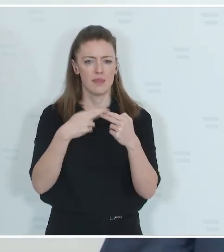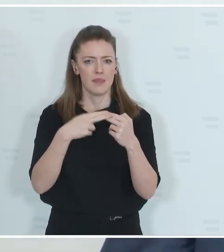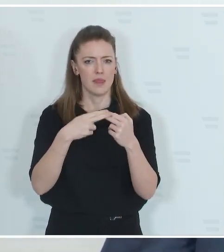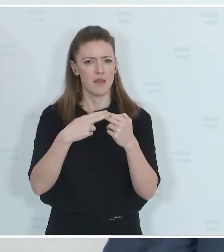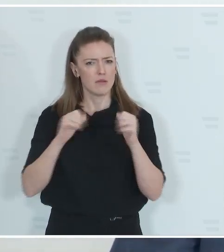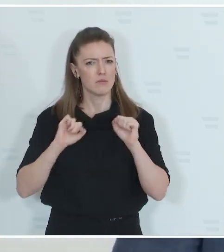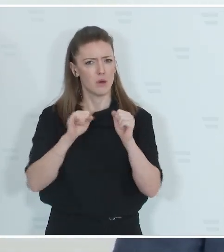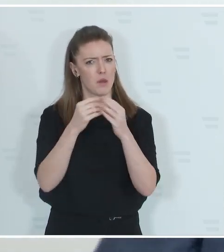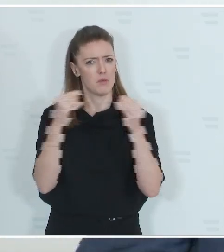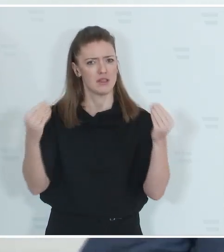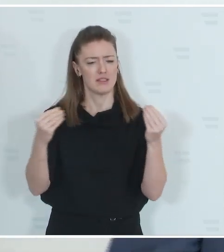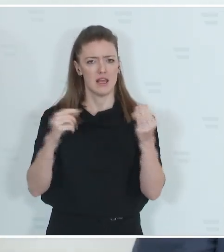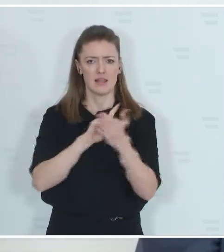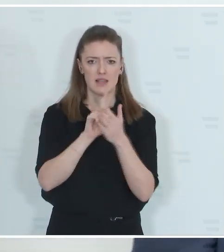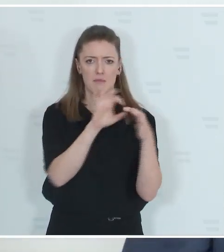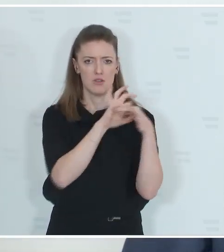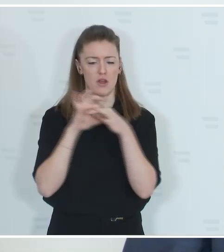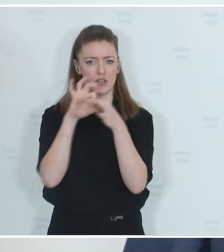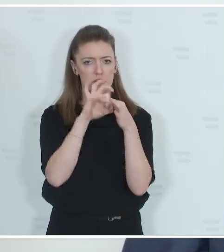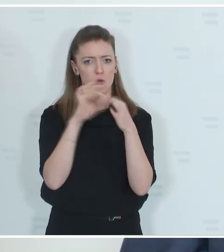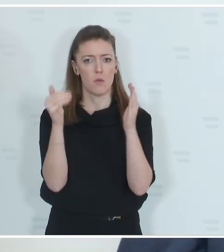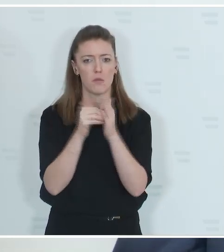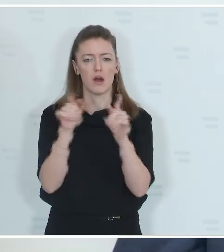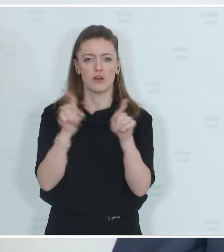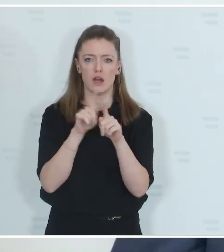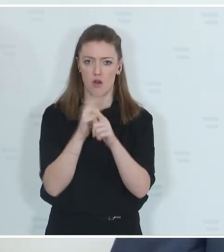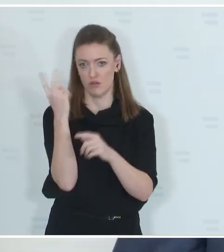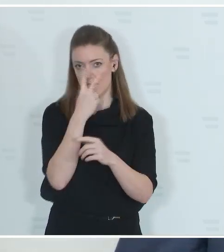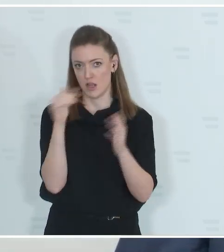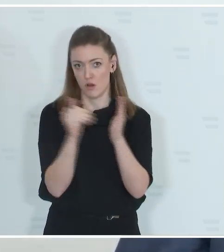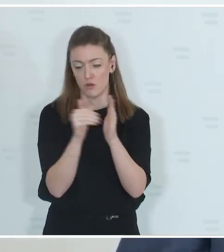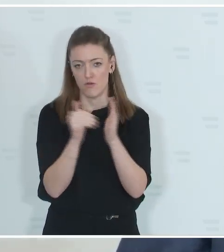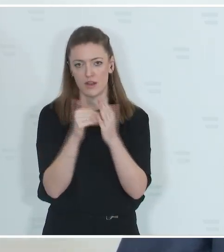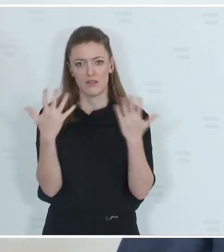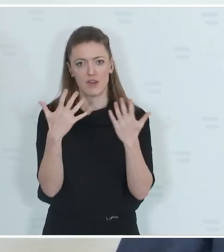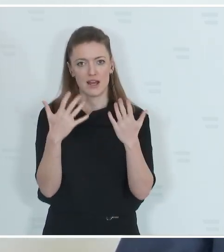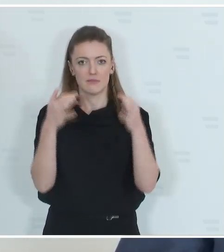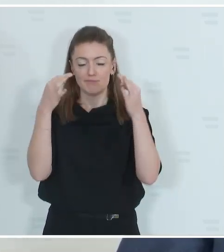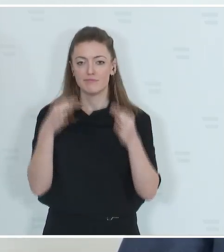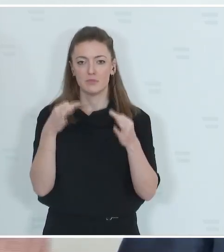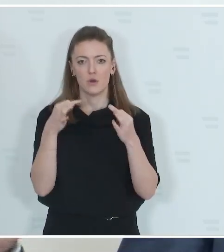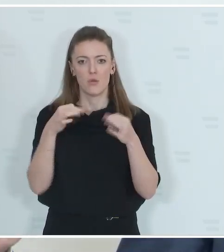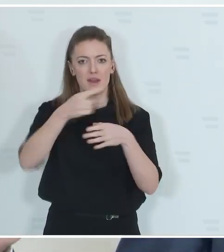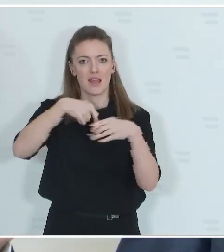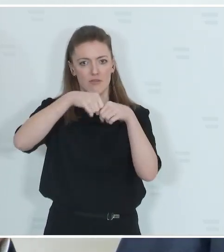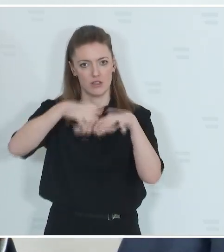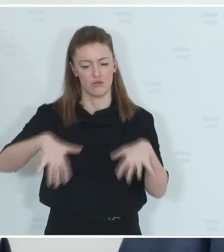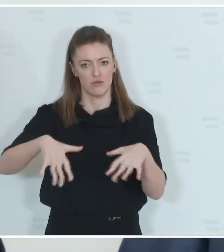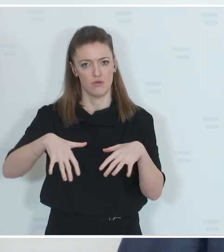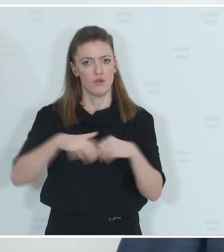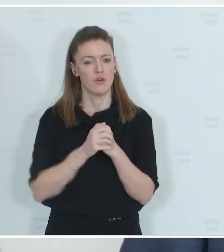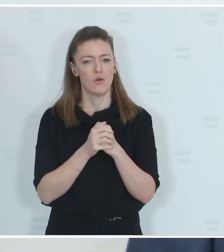zeitgemäßen Organisation braucht es aber natürlich oder ist auch notwendig eine entsprechende Infrastruktur,